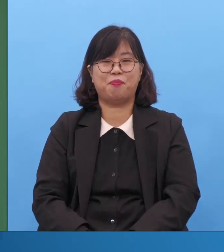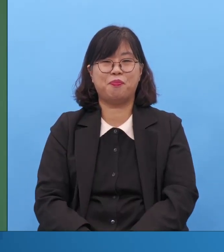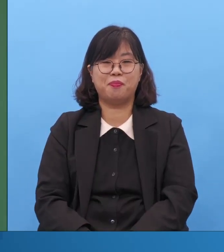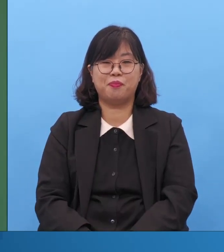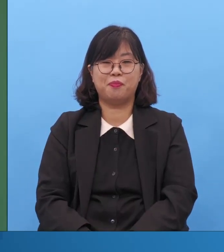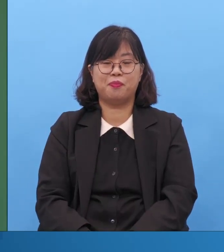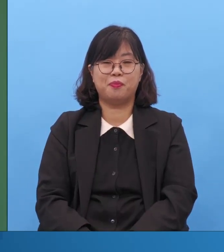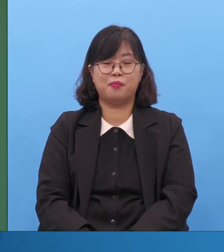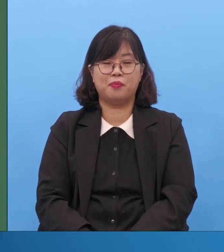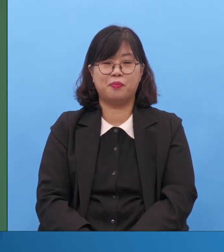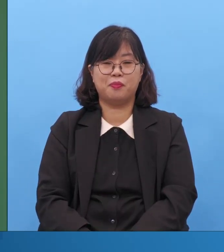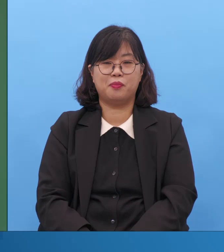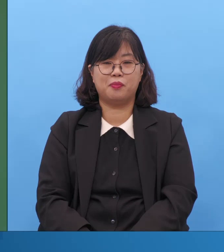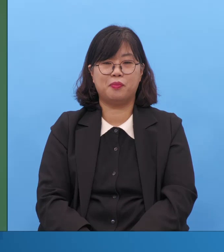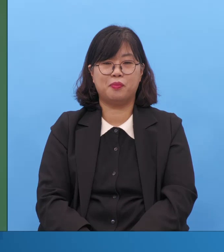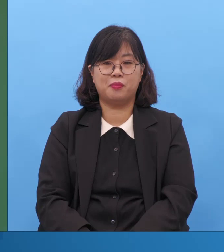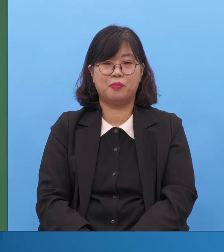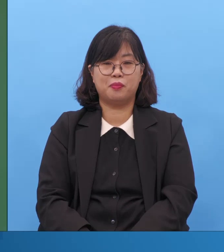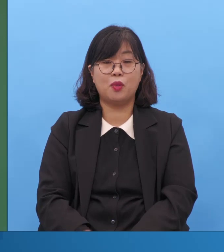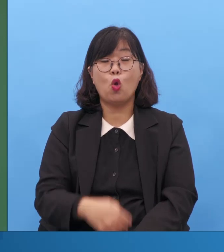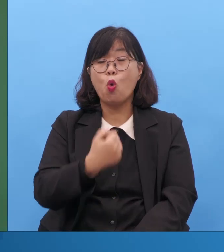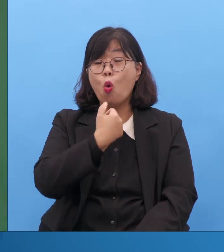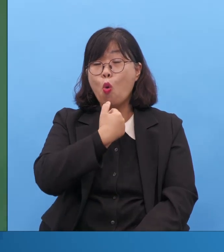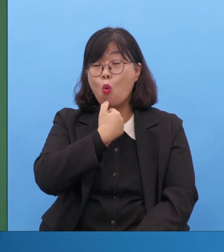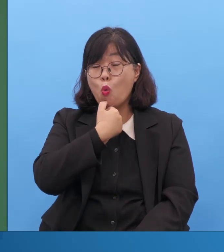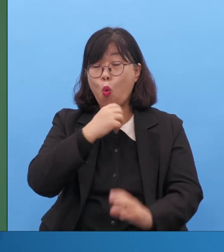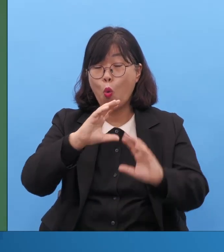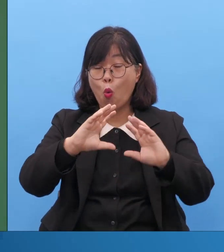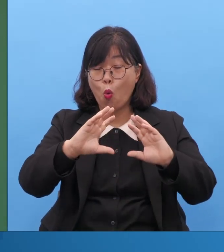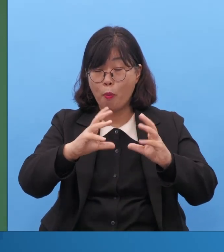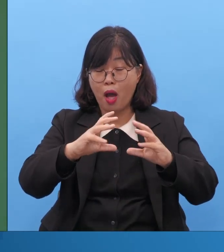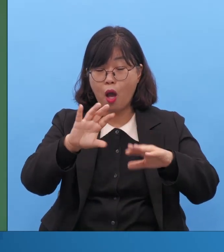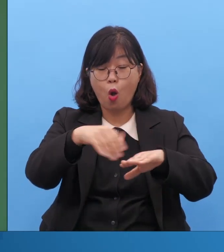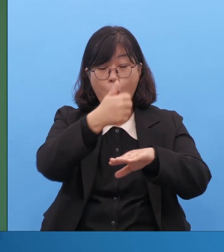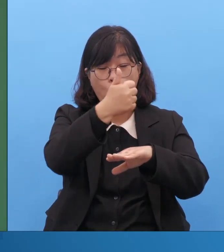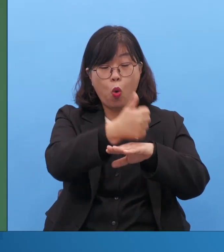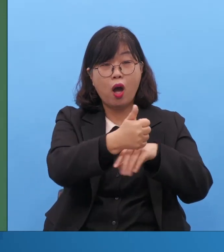결국은 로마 황제가 못하는 일을 이 사람들이 했잖아요